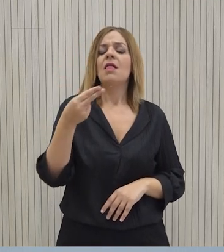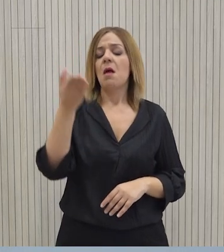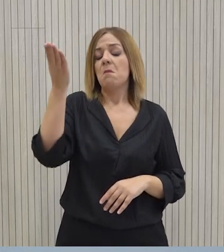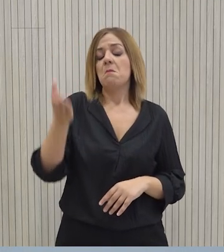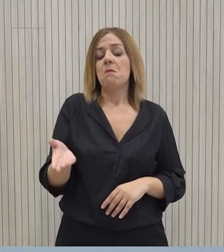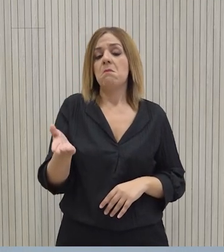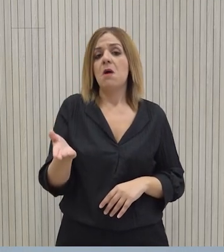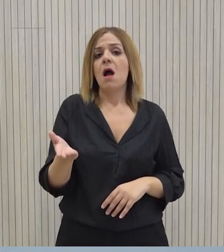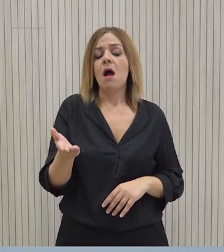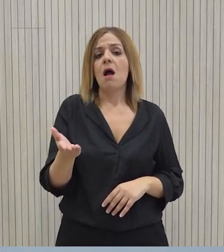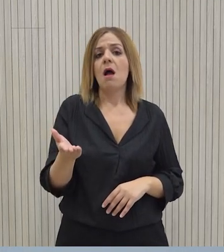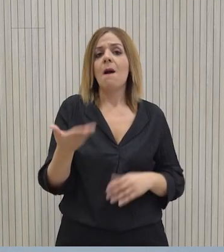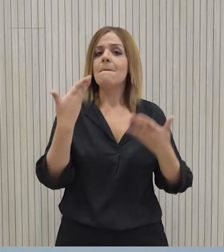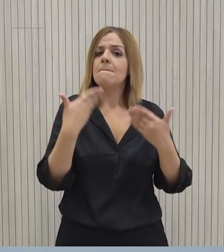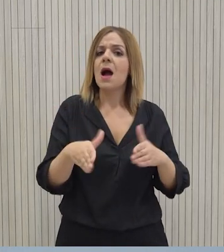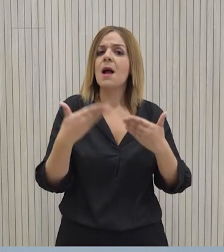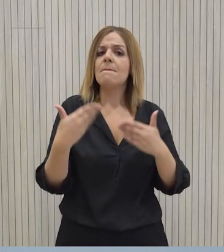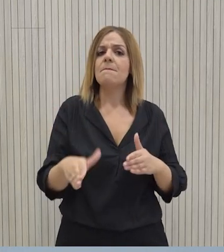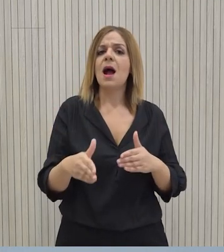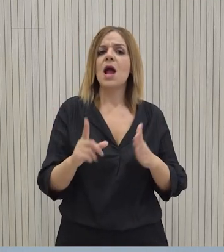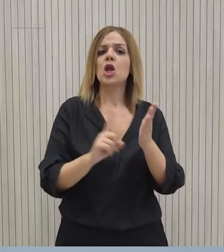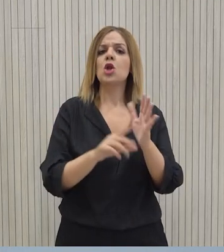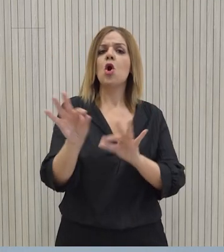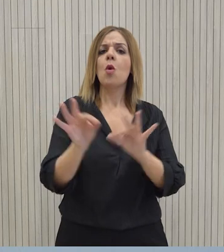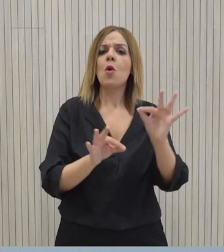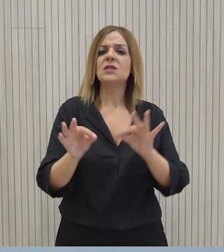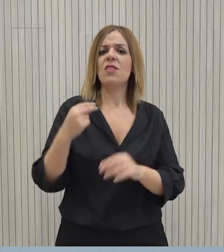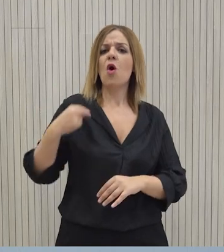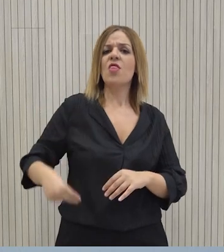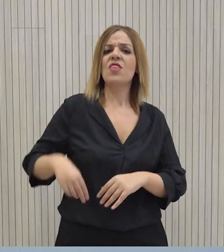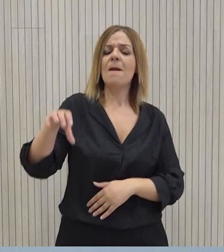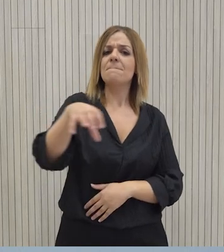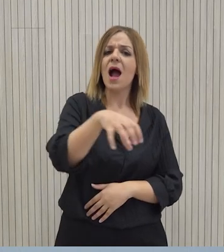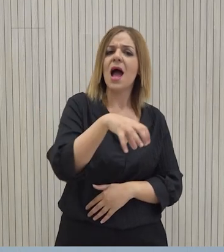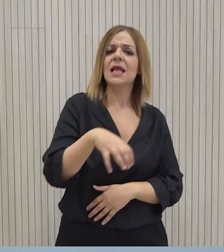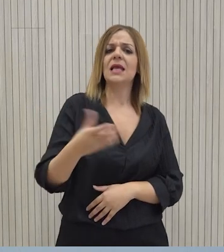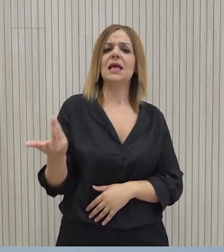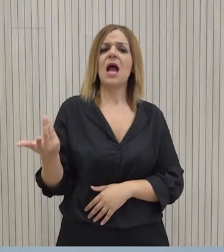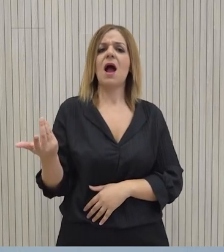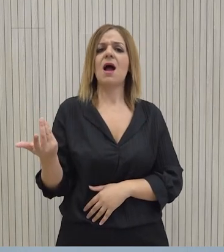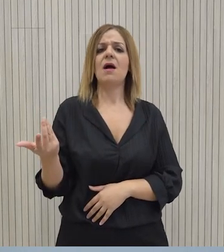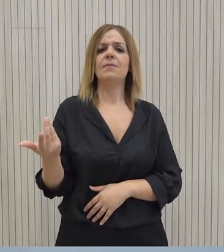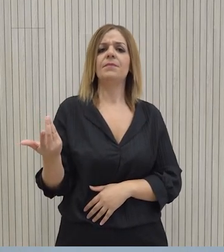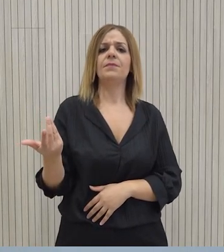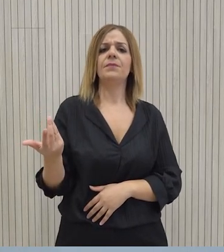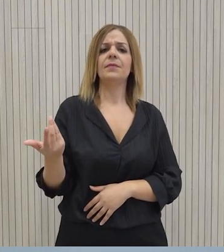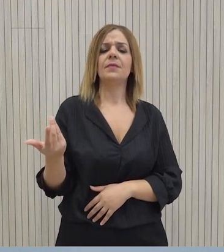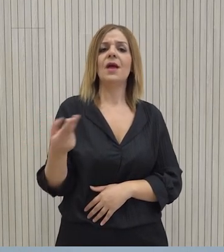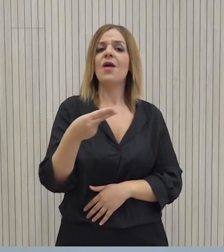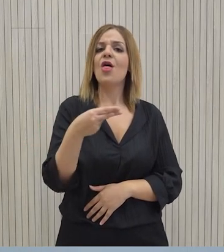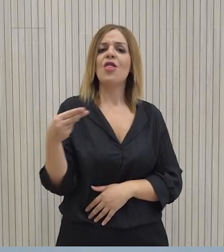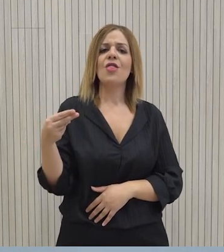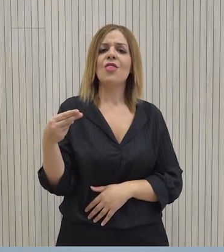Είναι πρόταση της αναφορές και τα δικαστήριο και τα δικαστήριο και το ότι